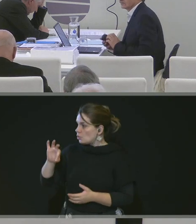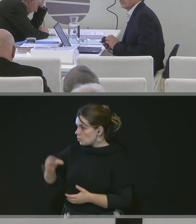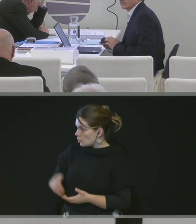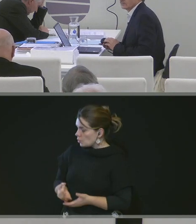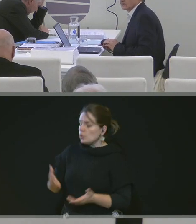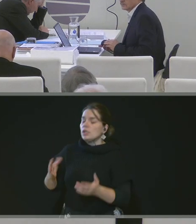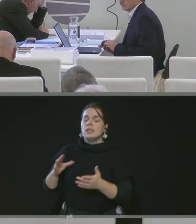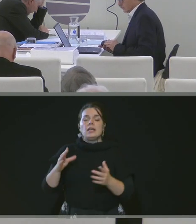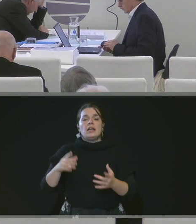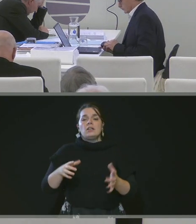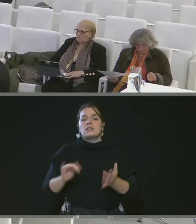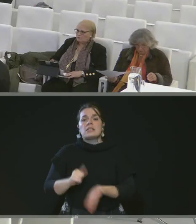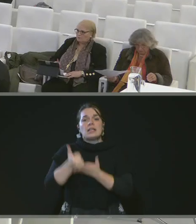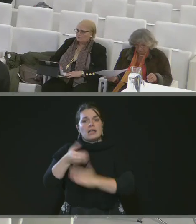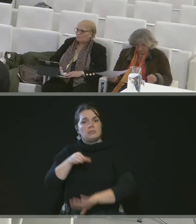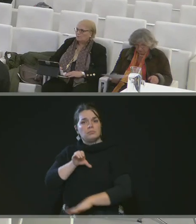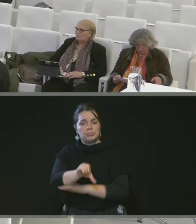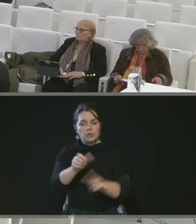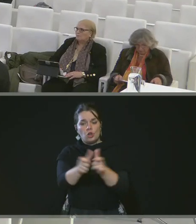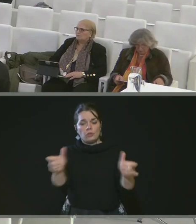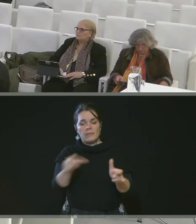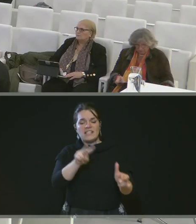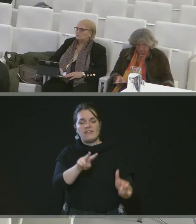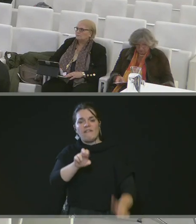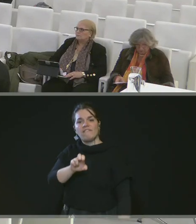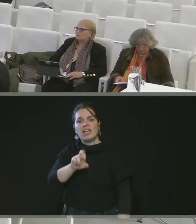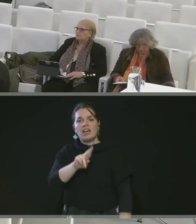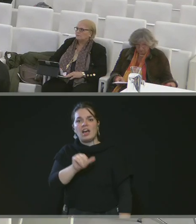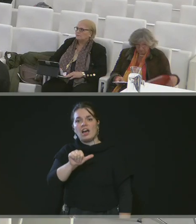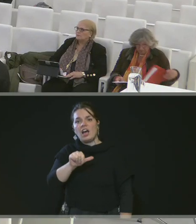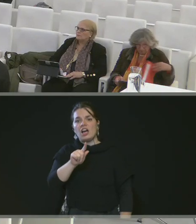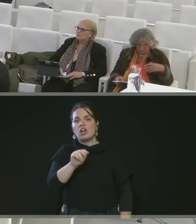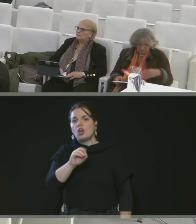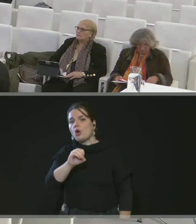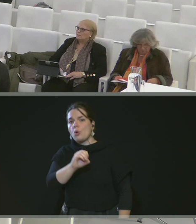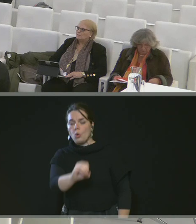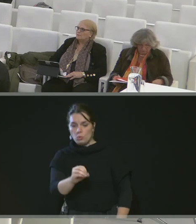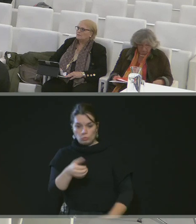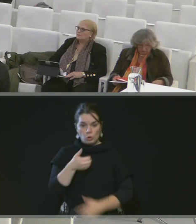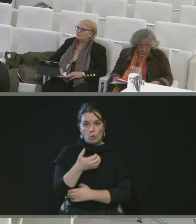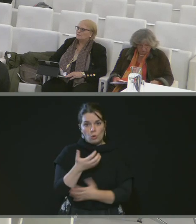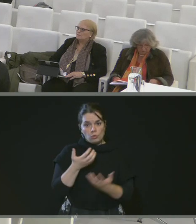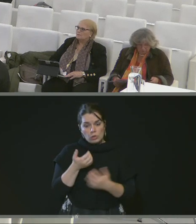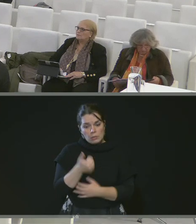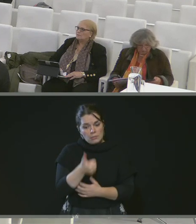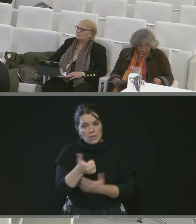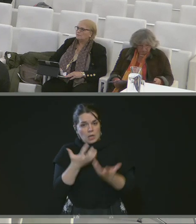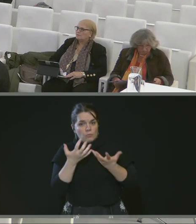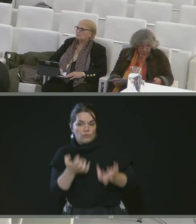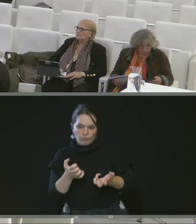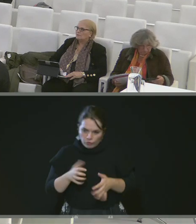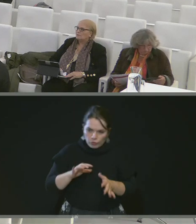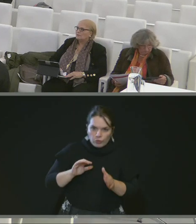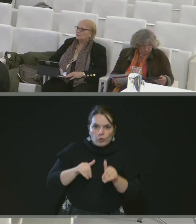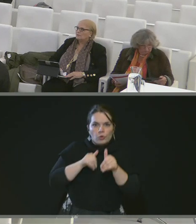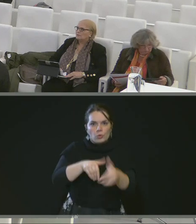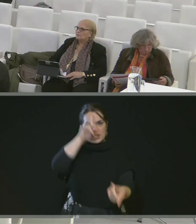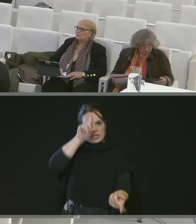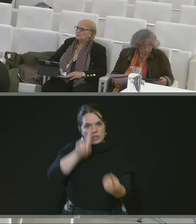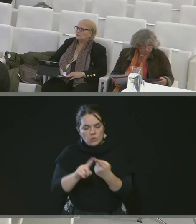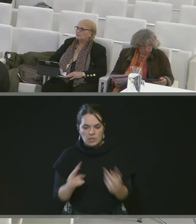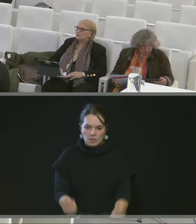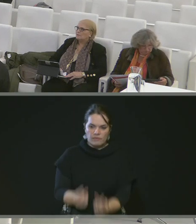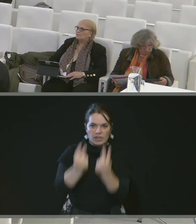une aide à l'investissement d'entreprise pour Vera Gros qui souhaite poursuivre le développement de ses activités de valorisation de biodéchets, mais aussi la